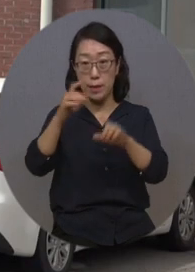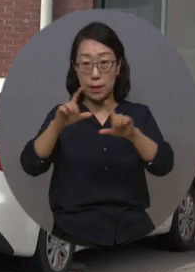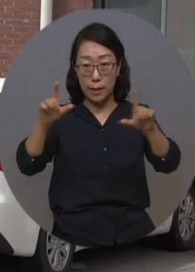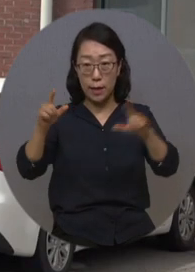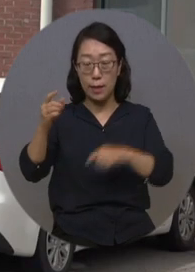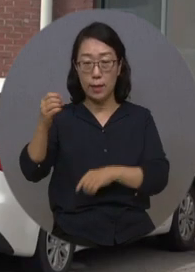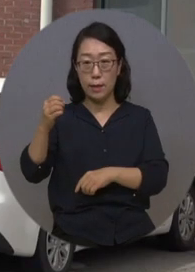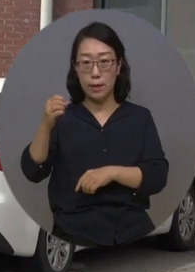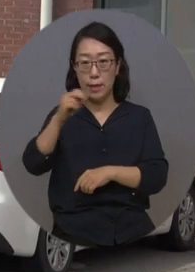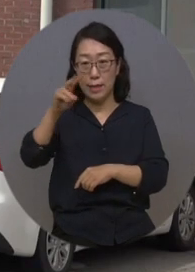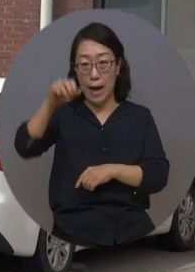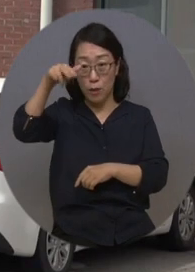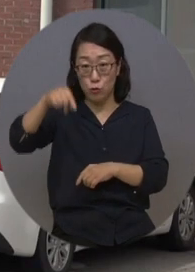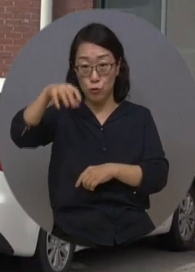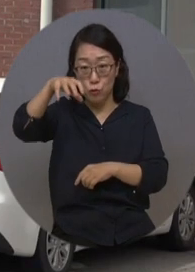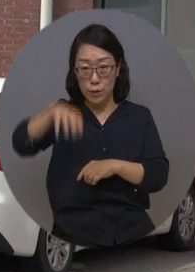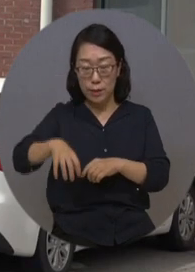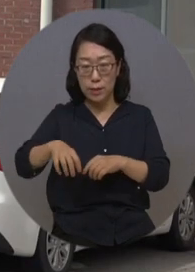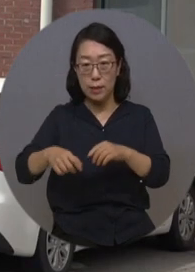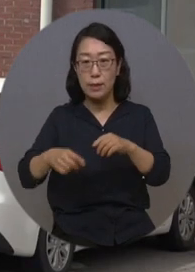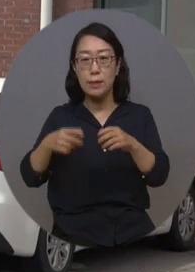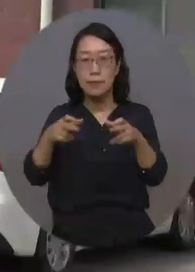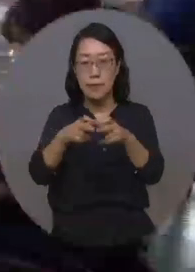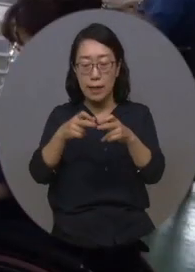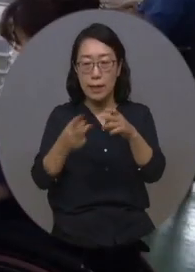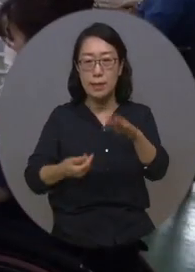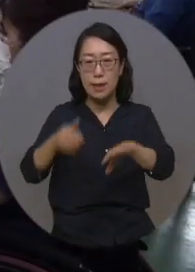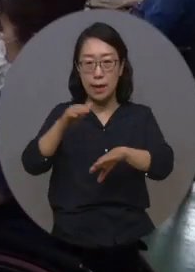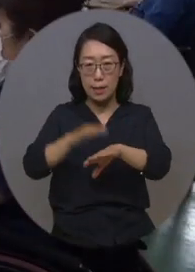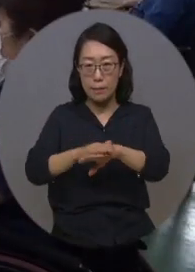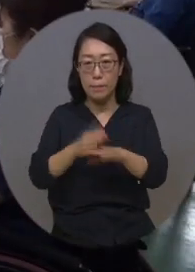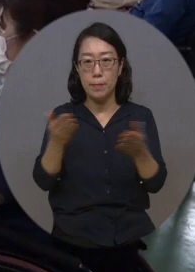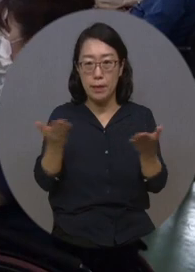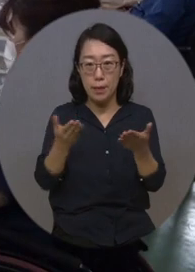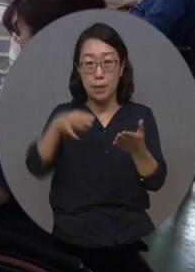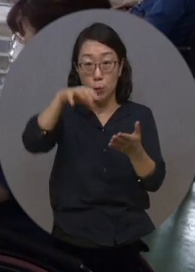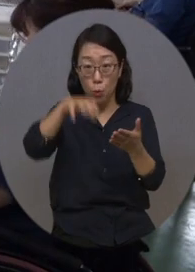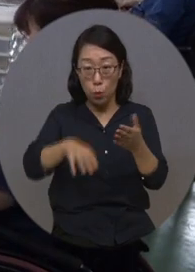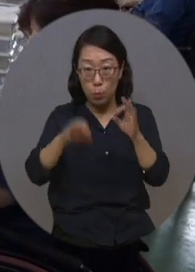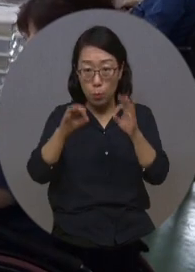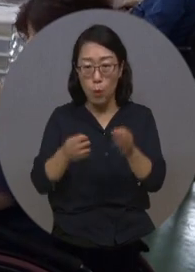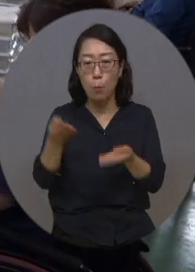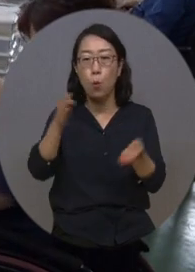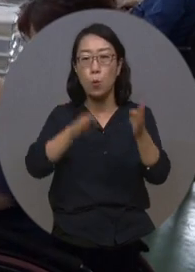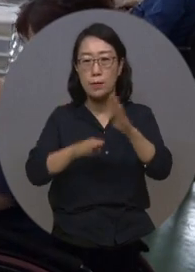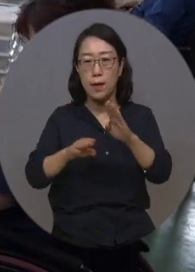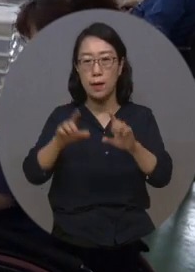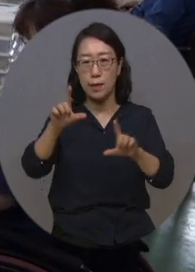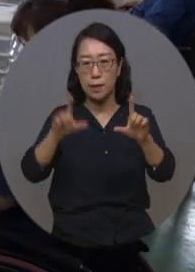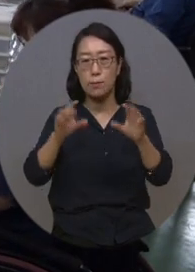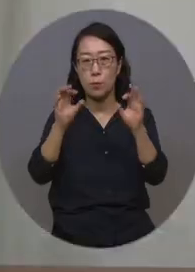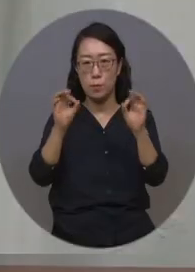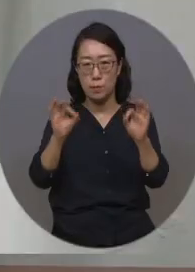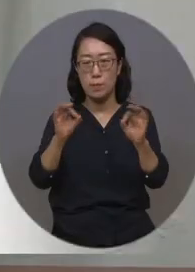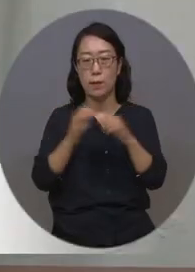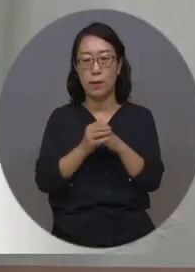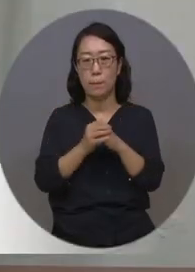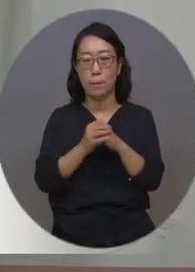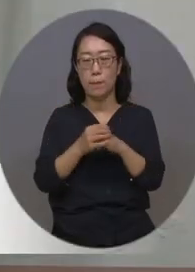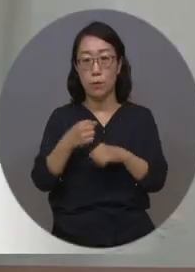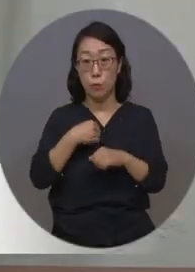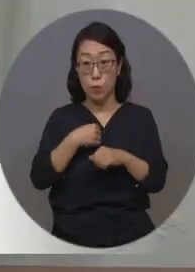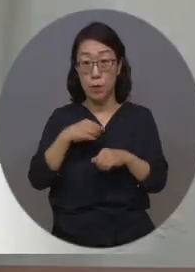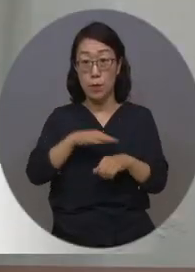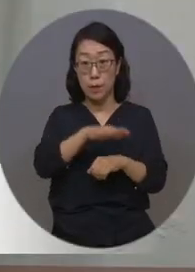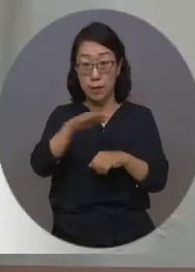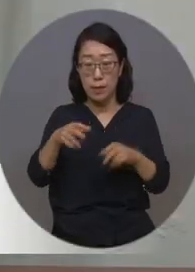장애인협회의 장애인 자립작업장 종사자들이 주문받은 물량에 맞춰 포장작업이 한창입니다. 저희는